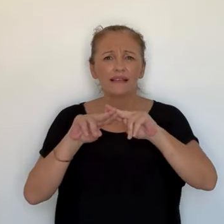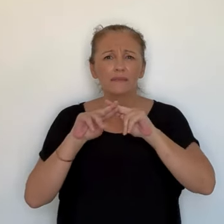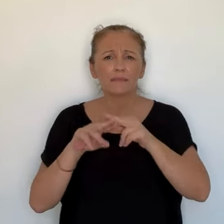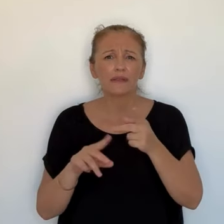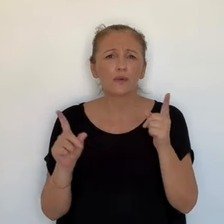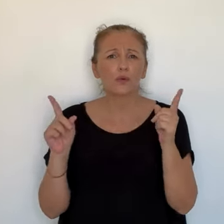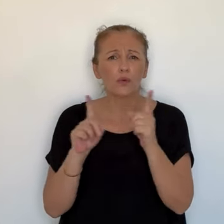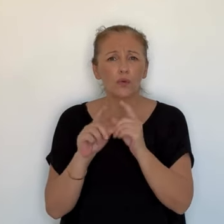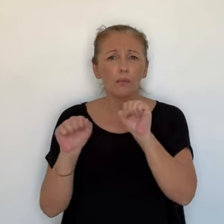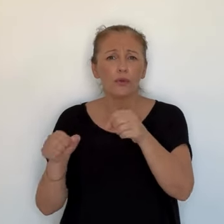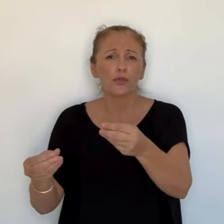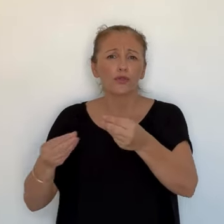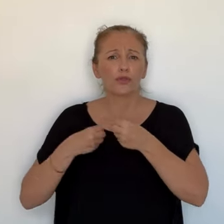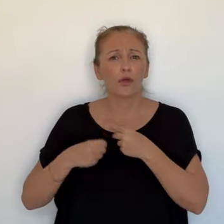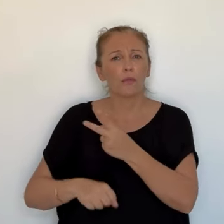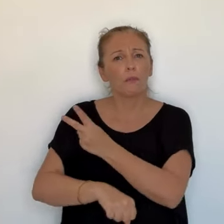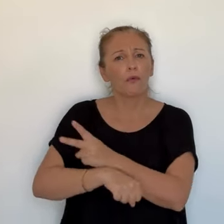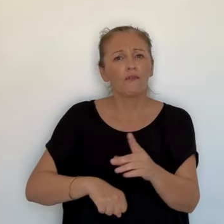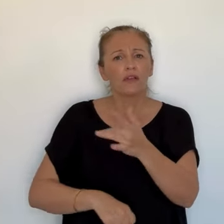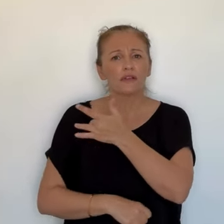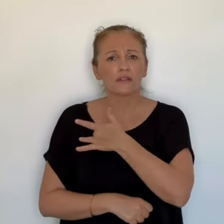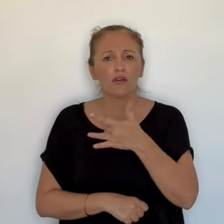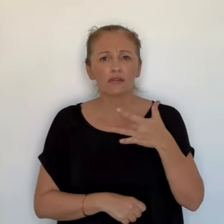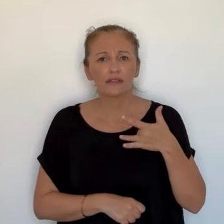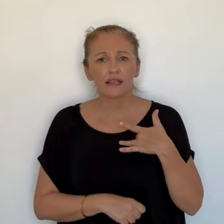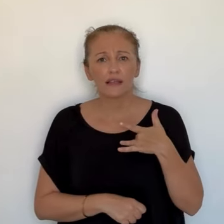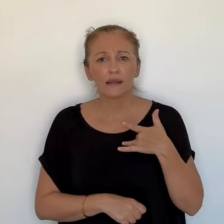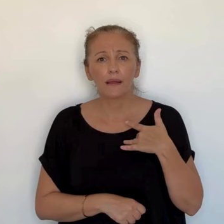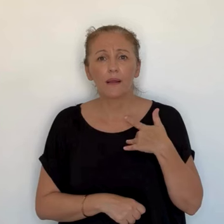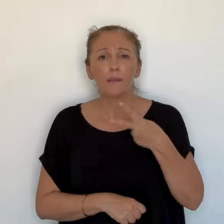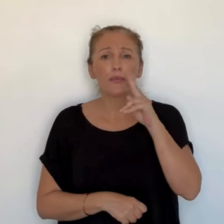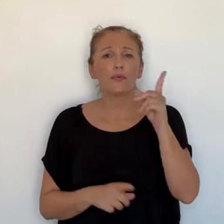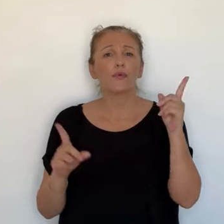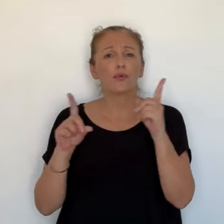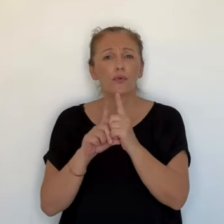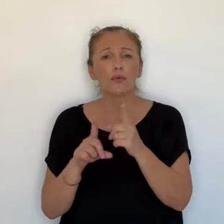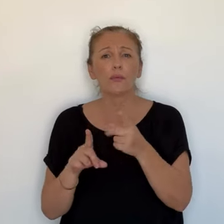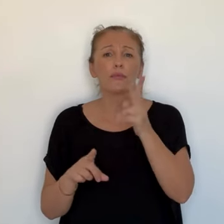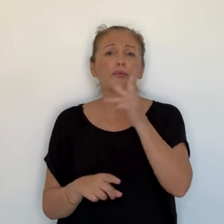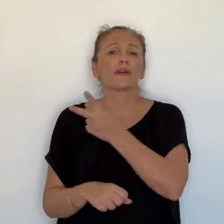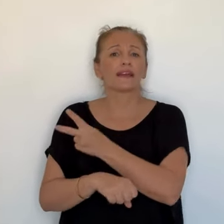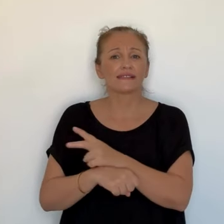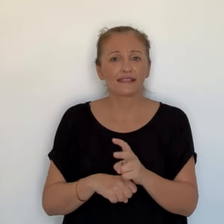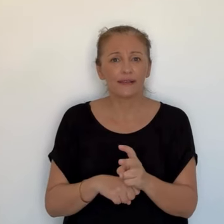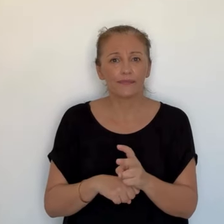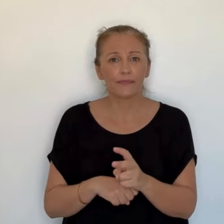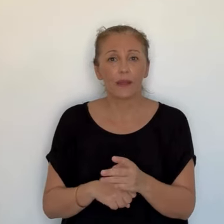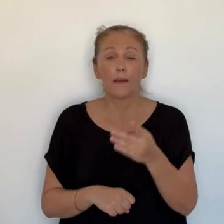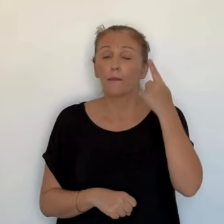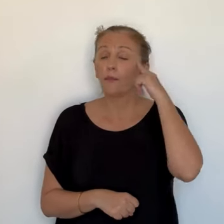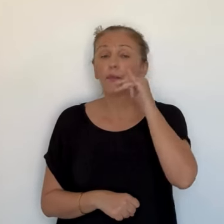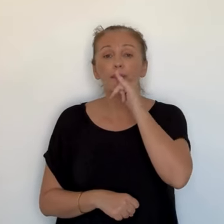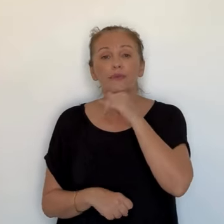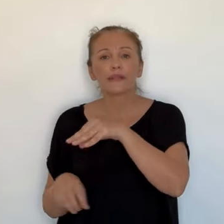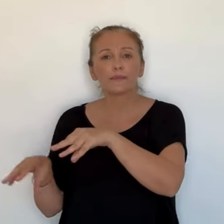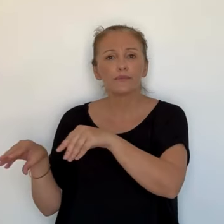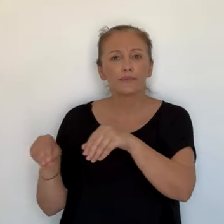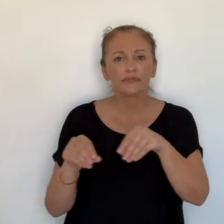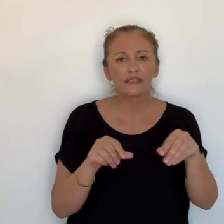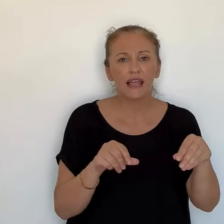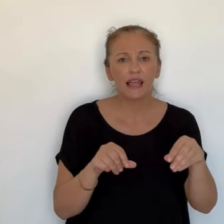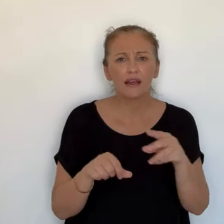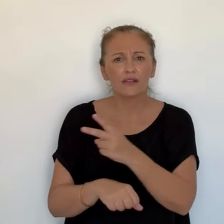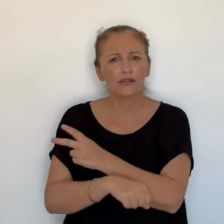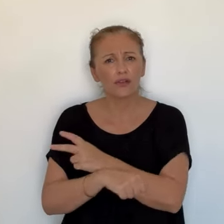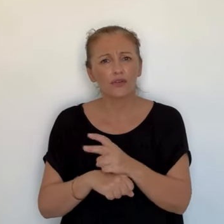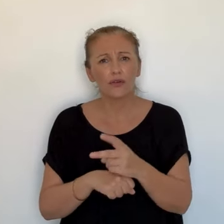très forte à court terme peut avoir des impacts sur la santé, c'est quand même plus sur les expositions à long terme que ce polluant